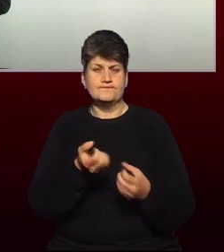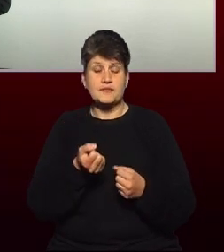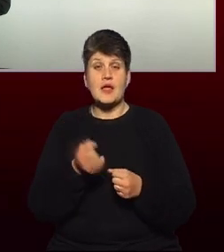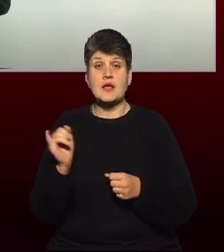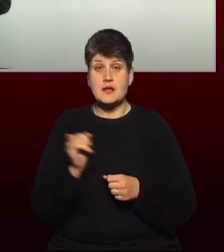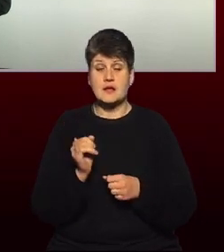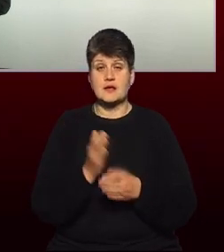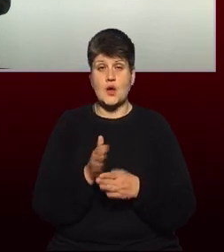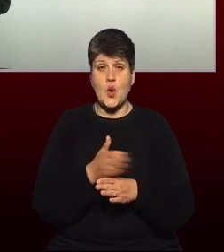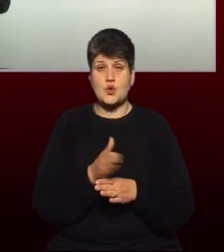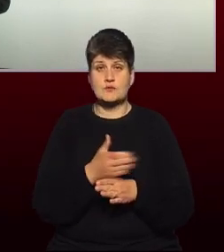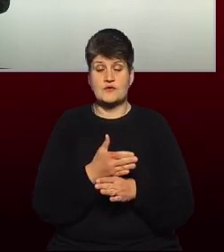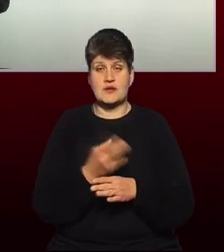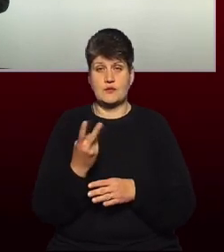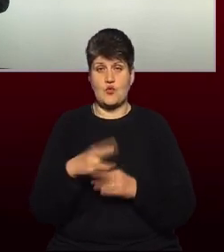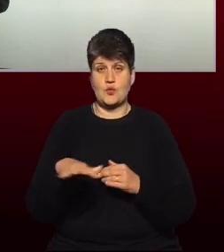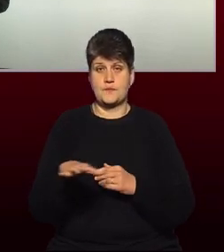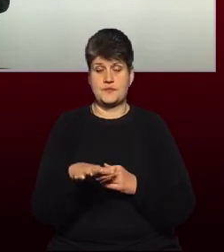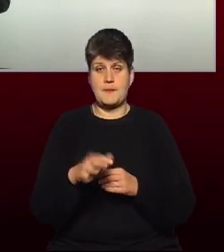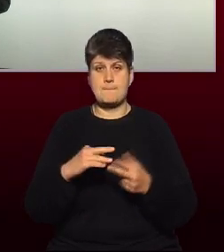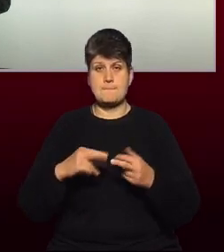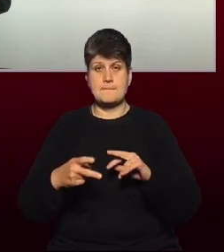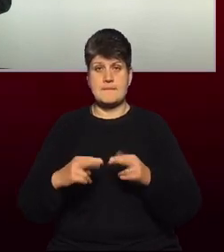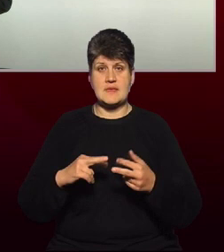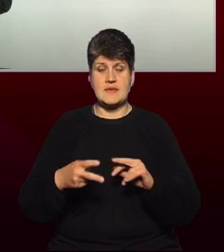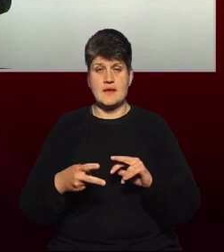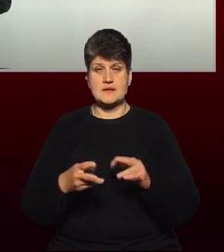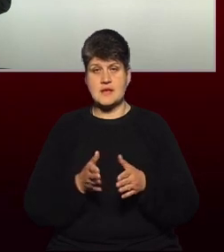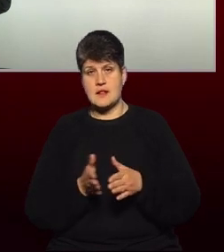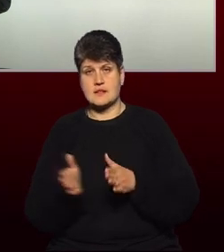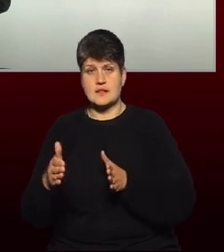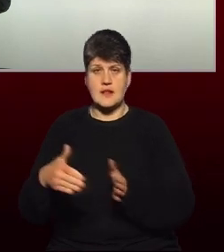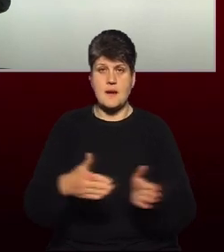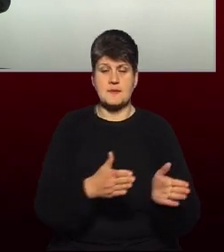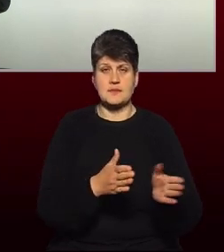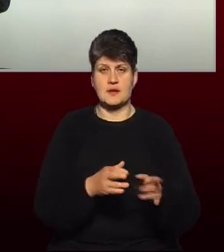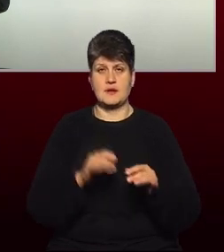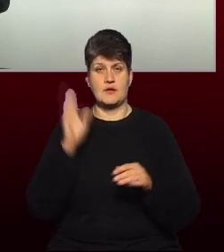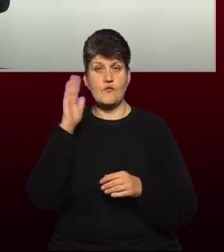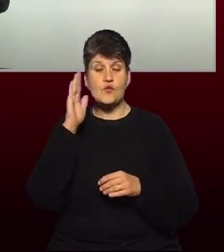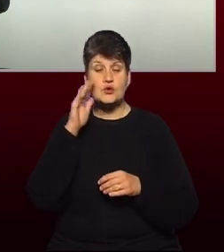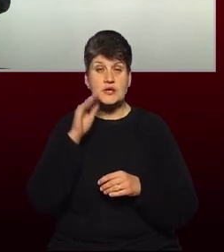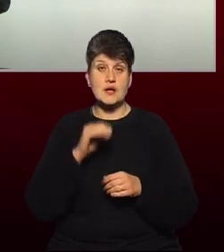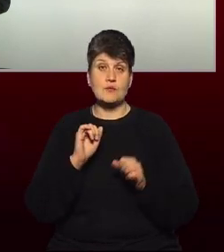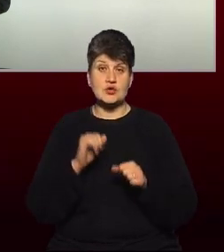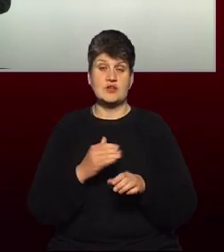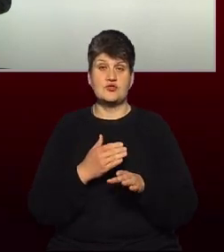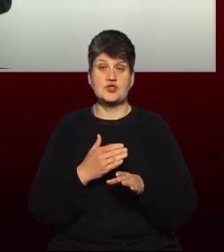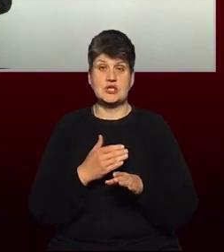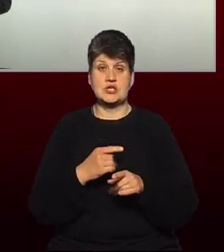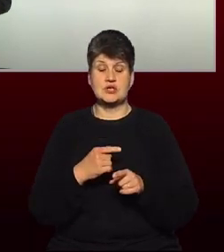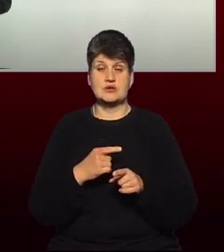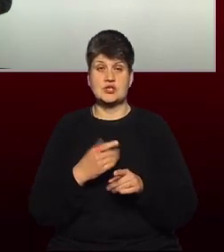цих двох зон, в зв'язку з чим міняються напрямки руху води. І можливе часткове перечасне вимивання цього осаду з труб.